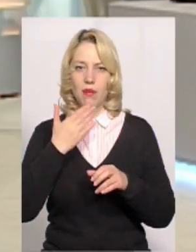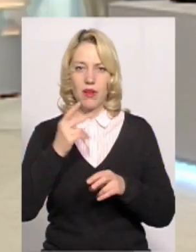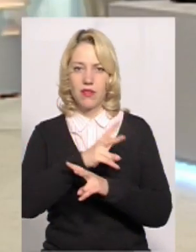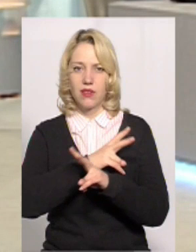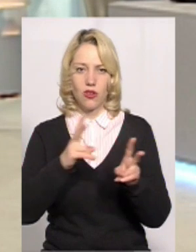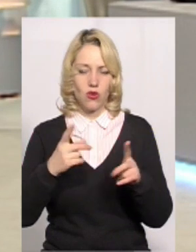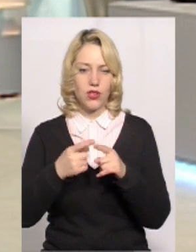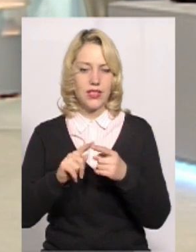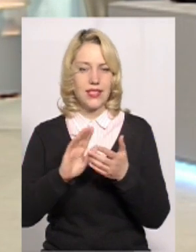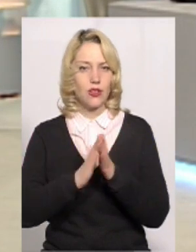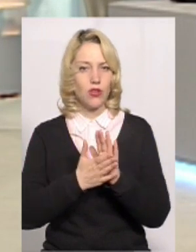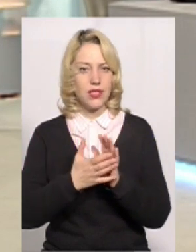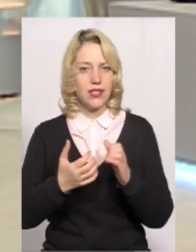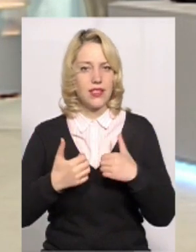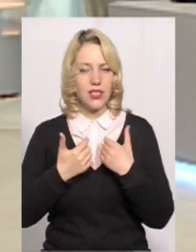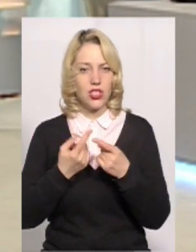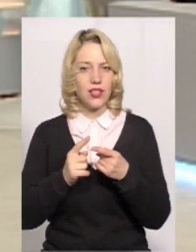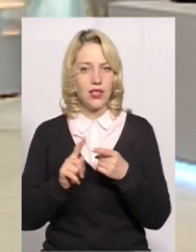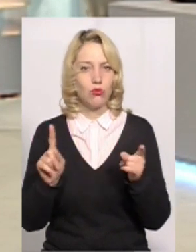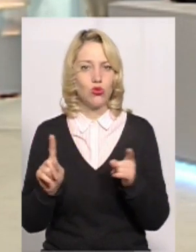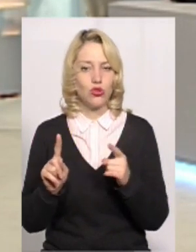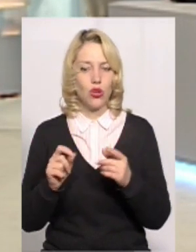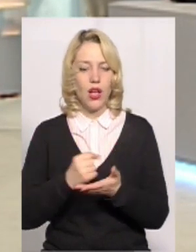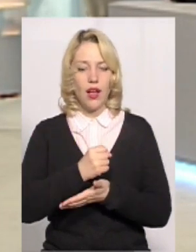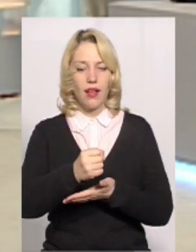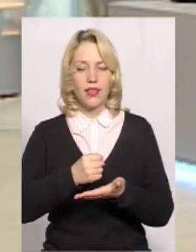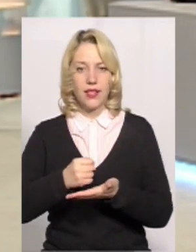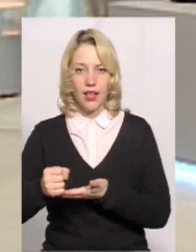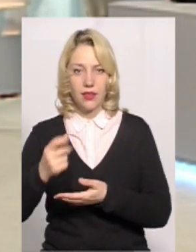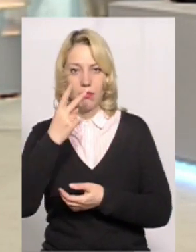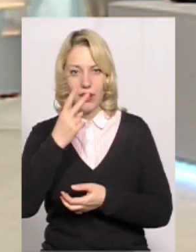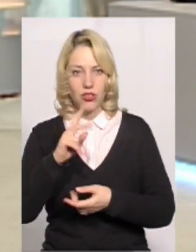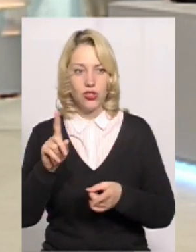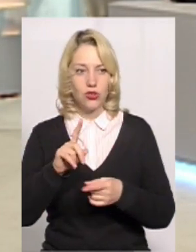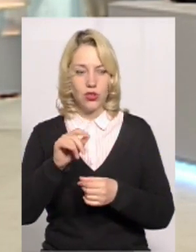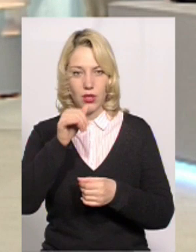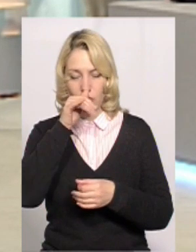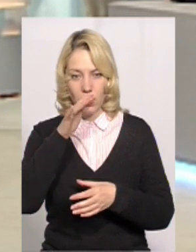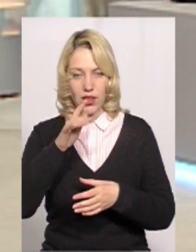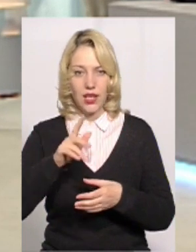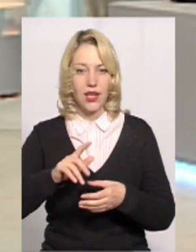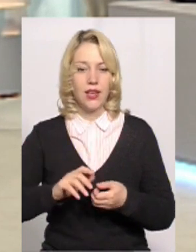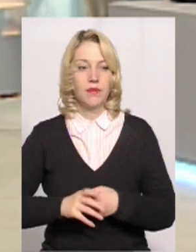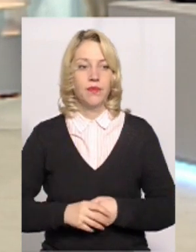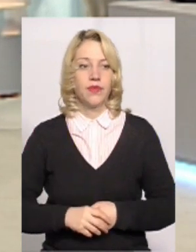Ситуація дуже катастрофічна в тому, що кандидати, ми бачили, не могли заповнити